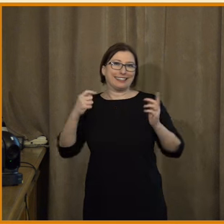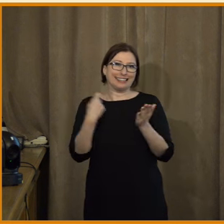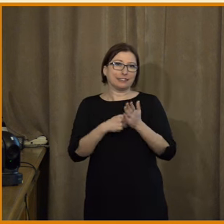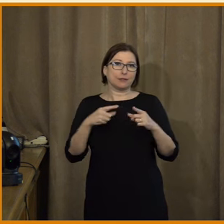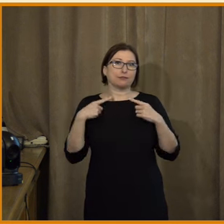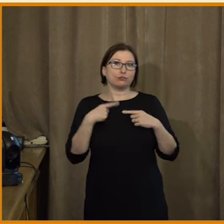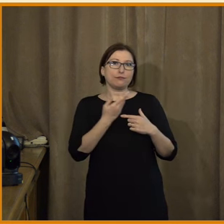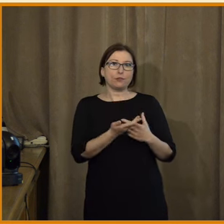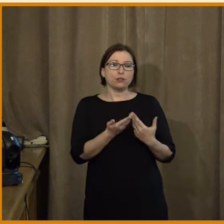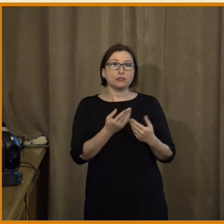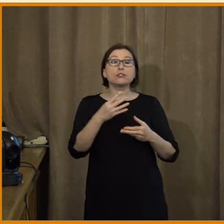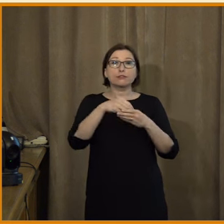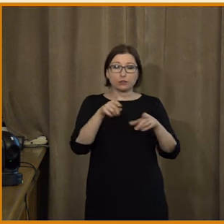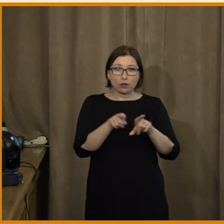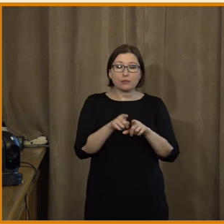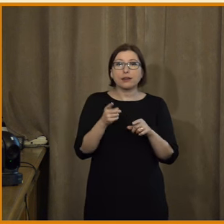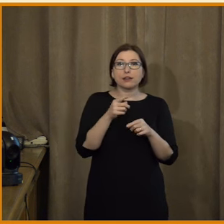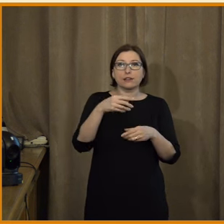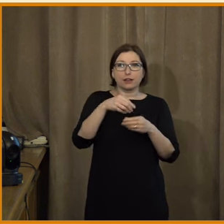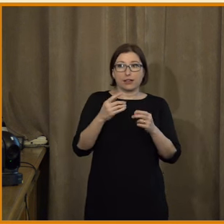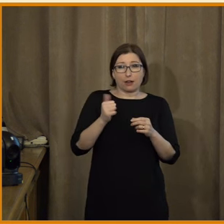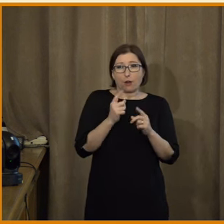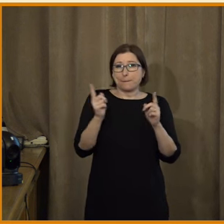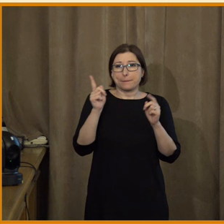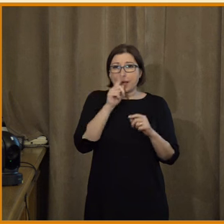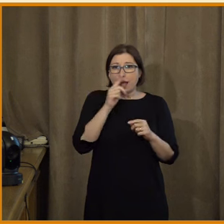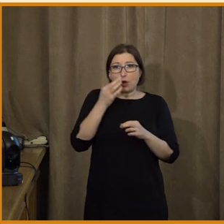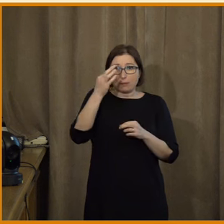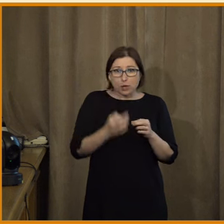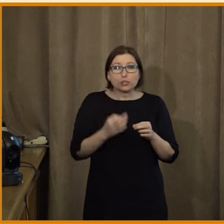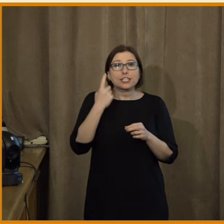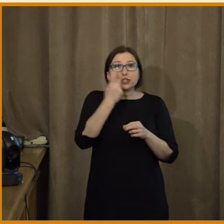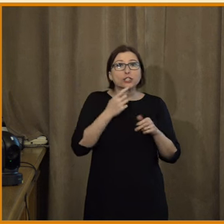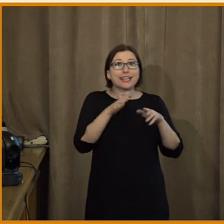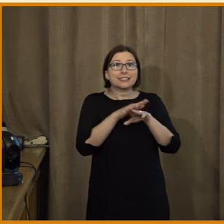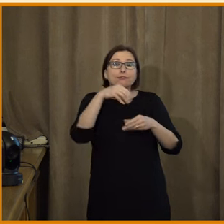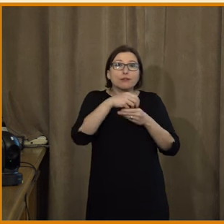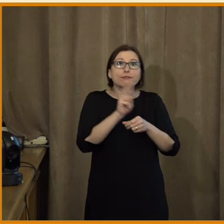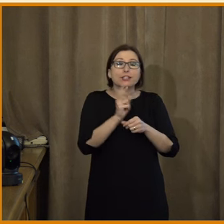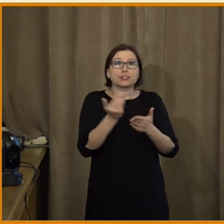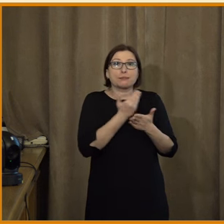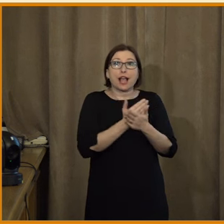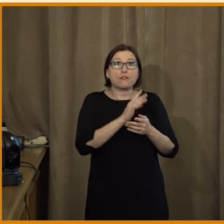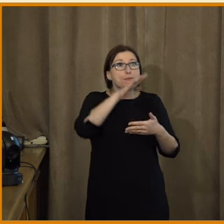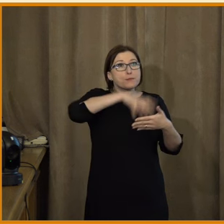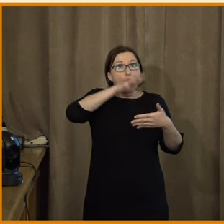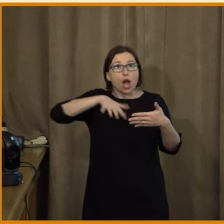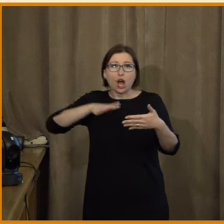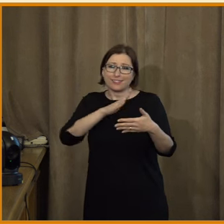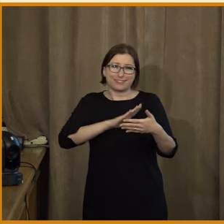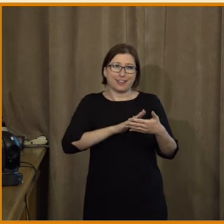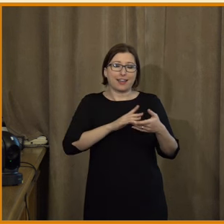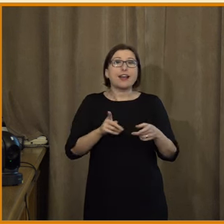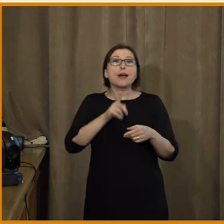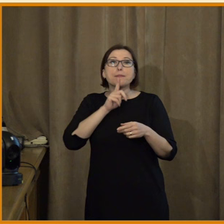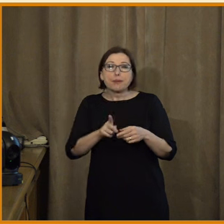empiricky prokazatelné velmi dobře, skutečně tvoří jenom velmi malé procento obsahu na sociálních sítích. A zároveň se nešíří rychleji než